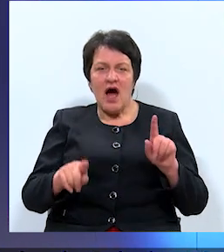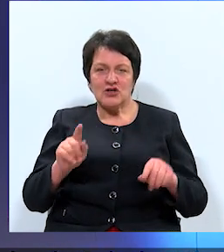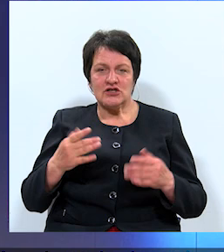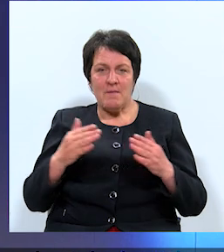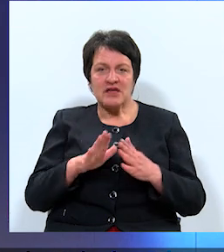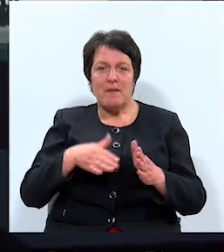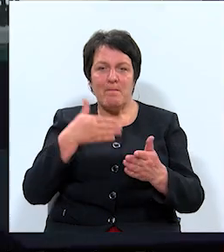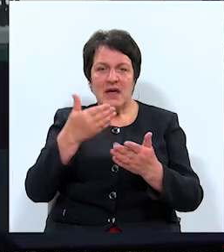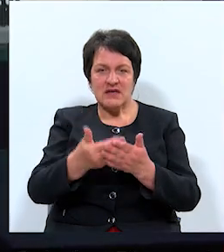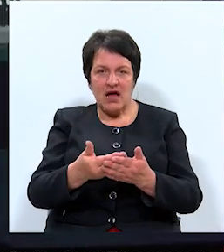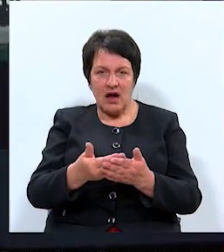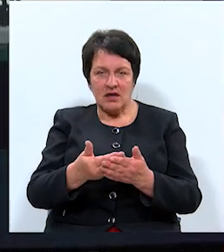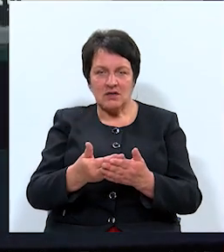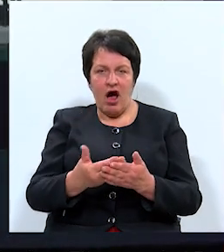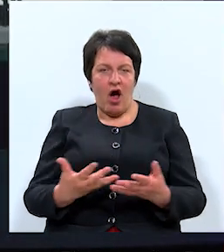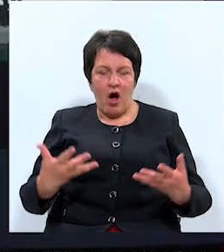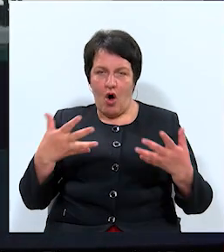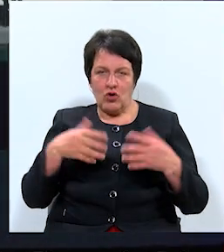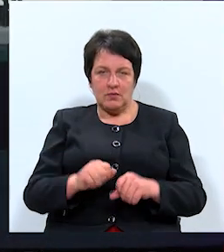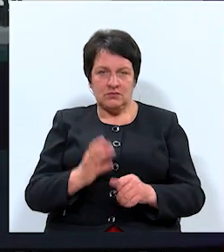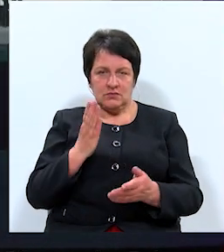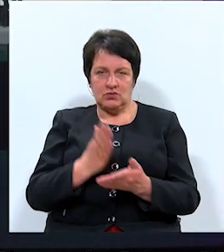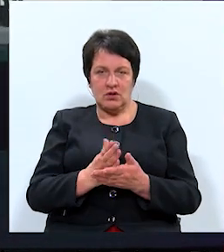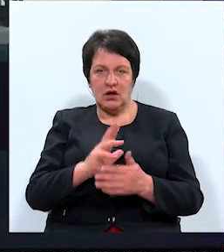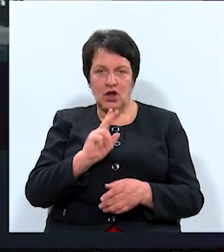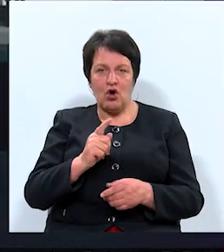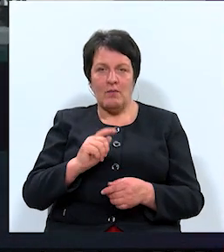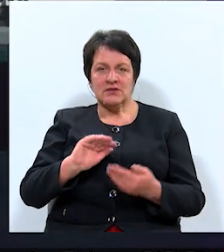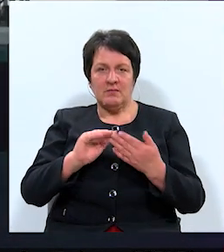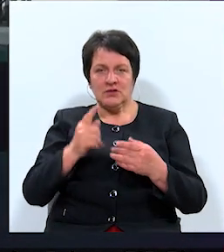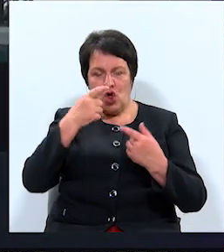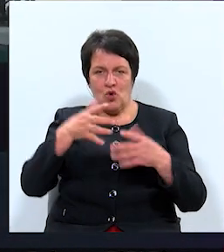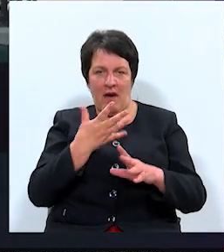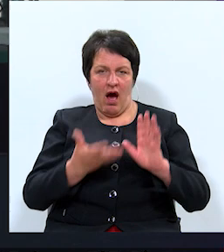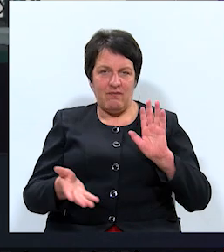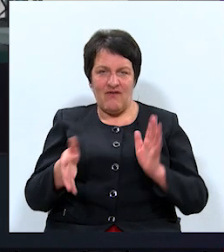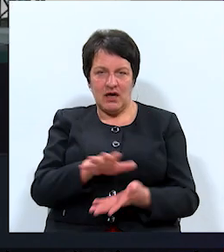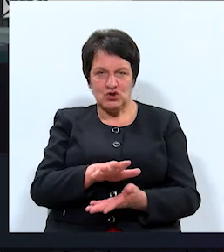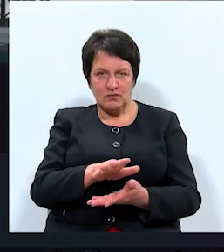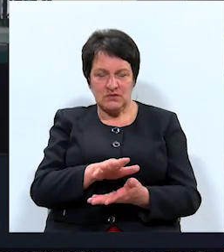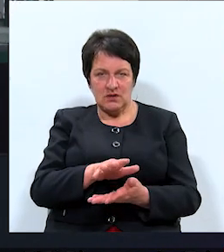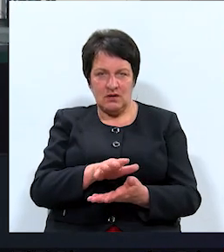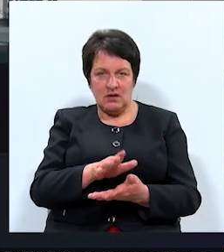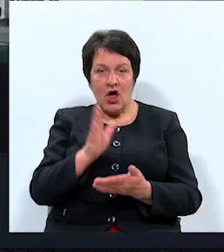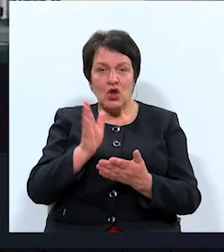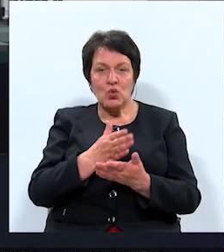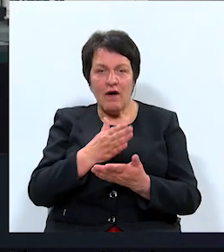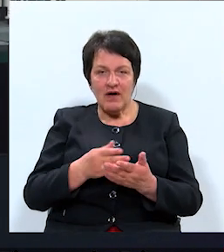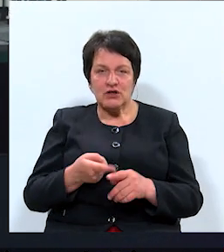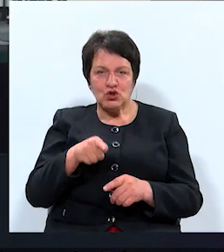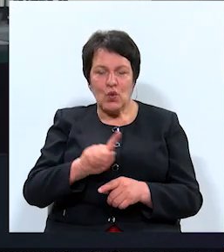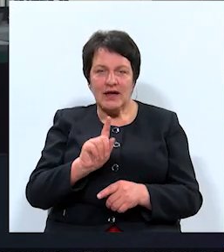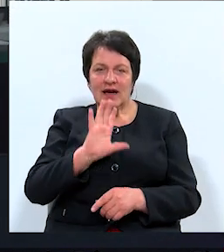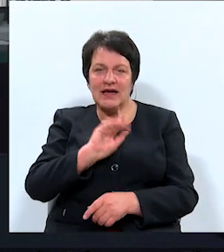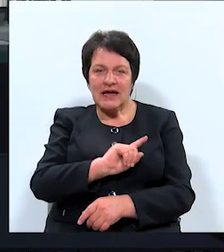automātiski notiek Daugavpils pilsētas domē apvērsums. Novērst to ir iespējams